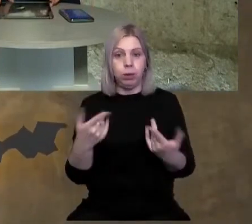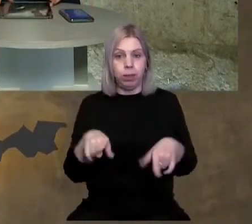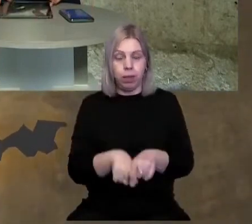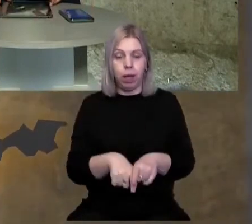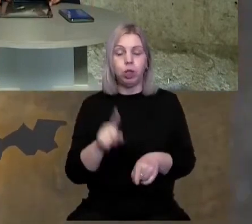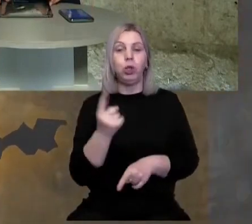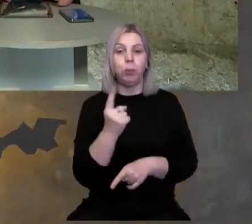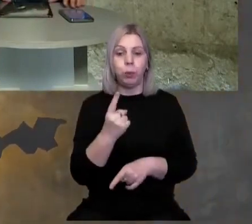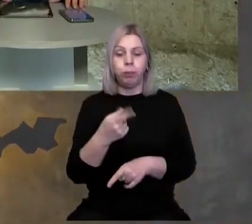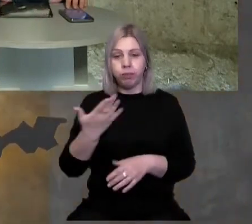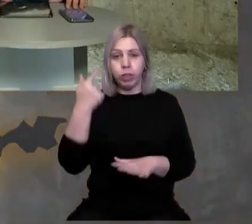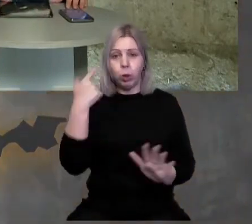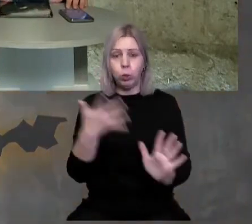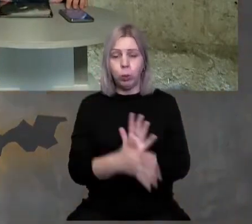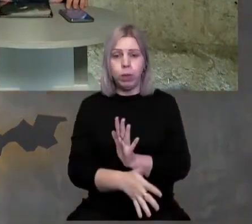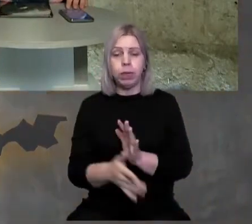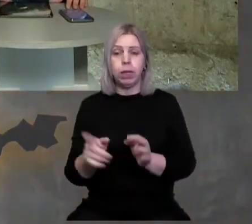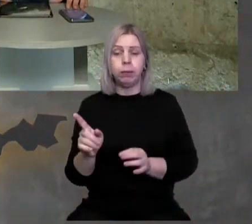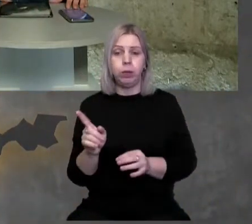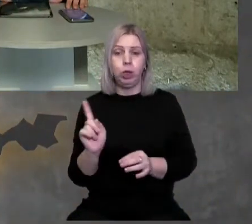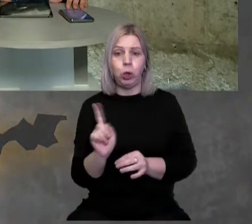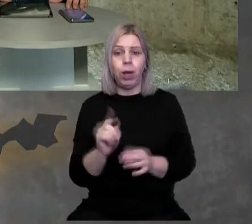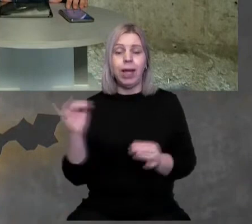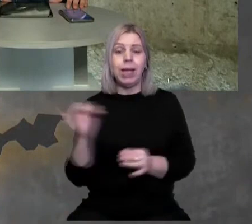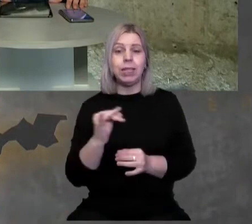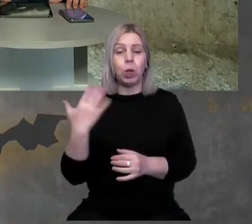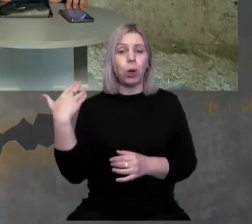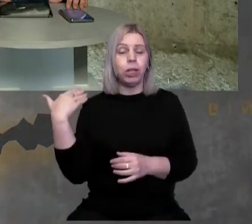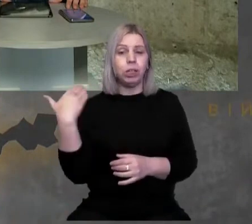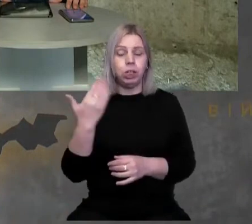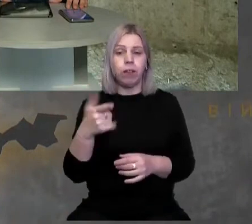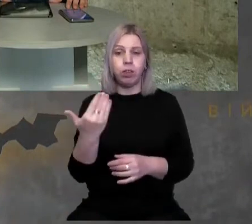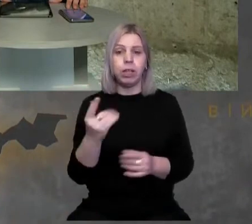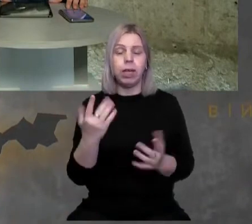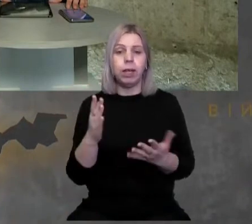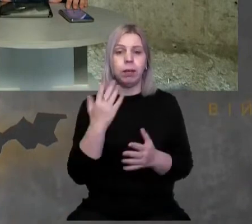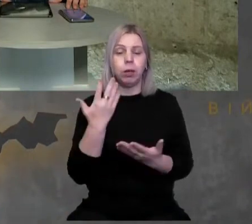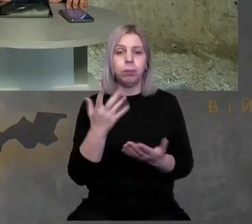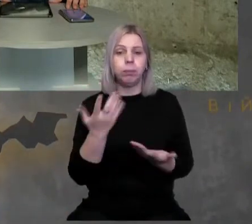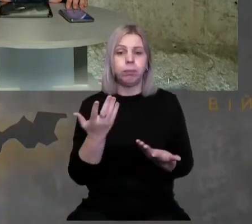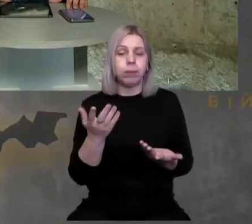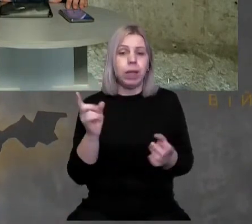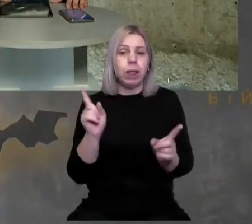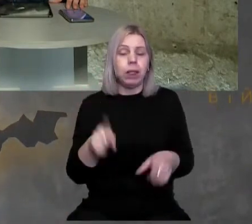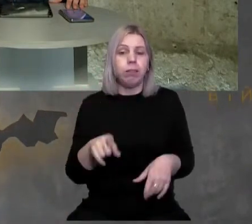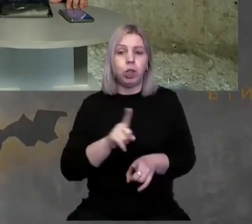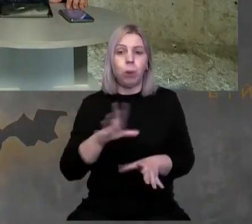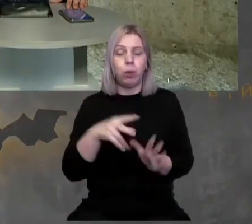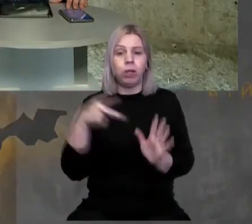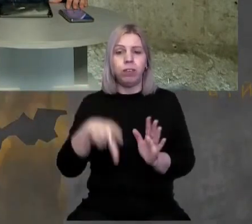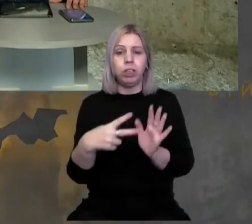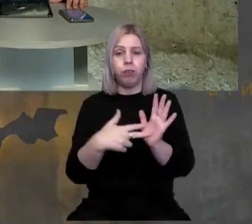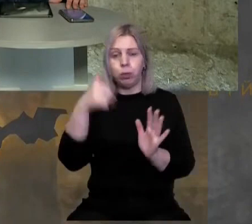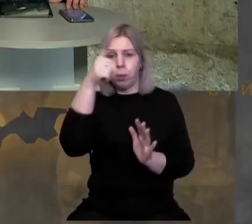Чому? Ви розумієте, що історичні моменти, вони їм, коли навіть, навіть те, що було в